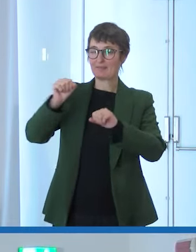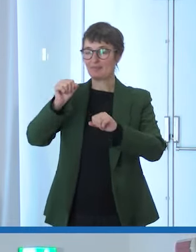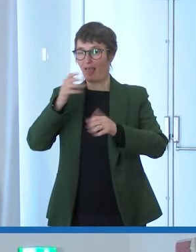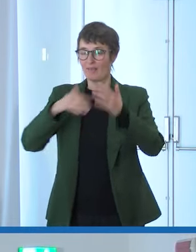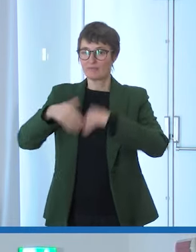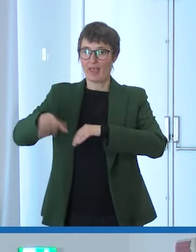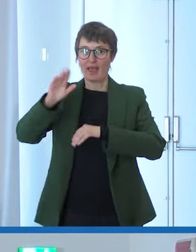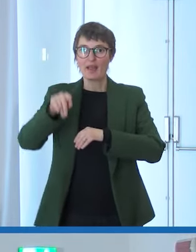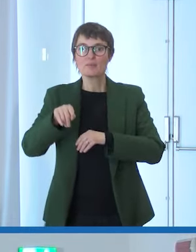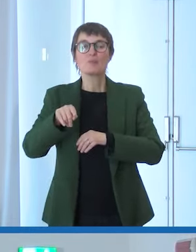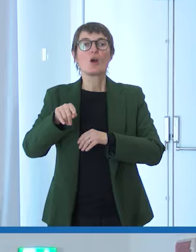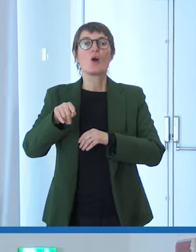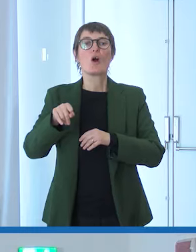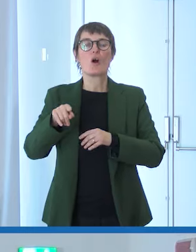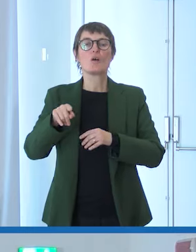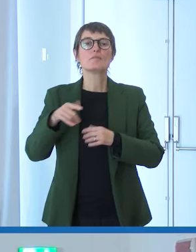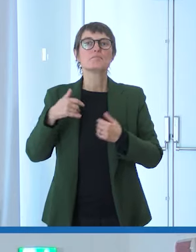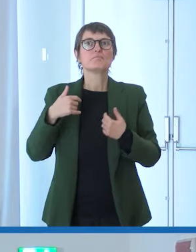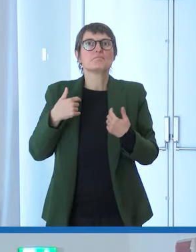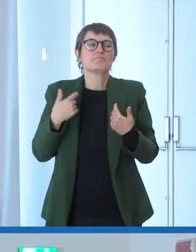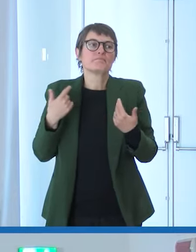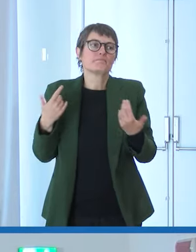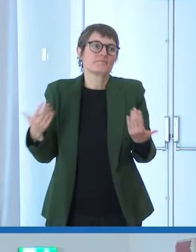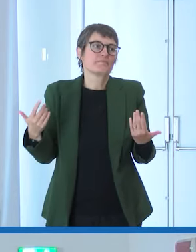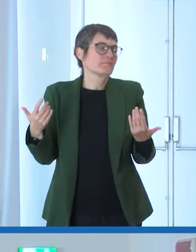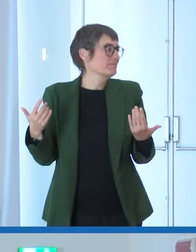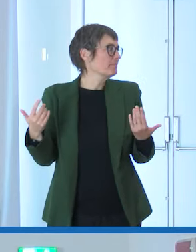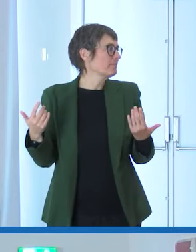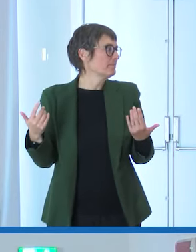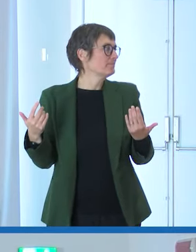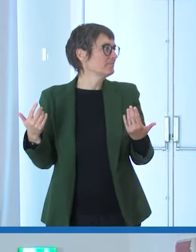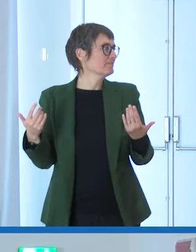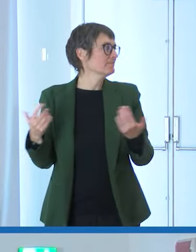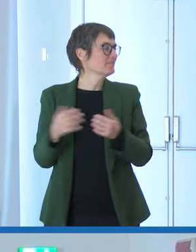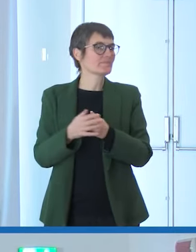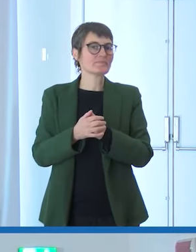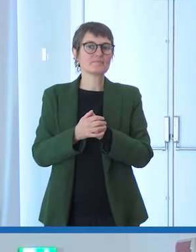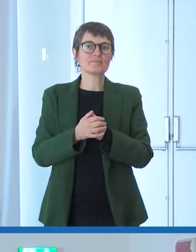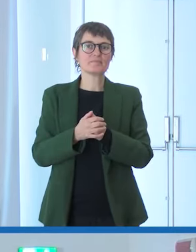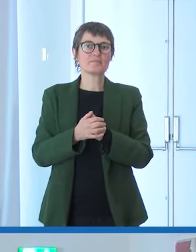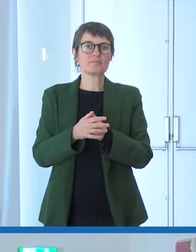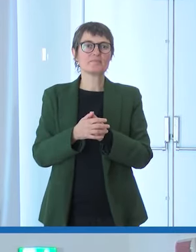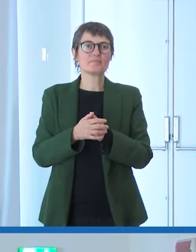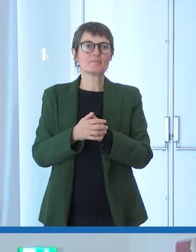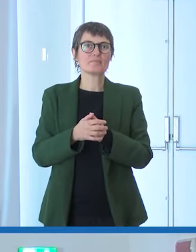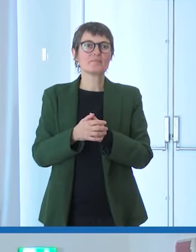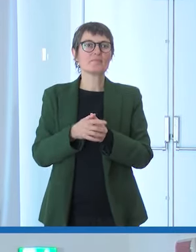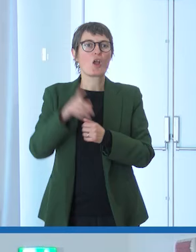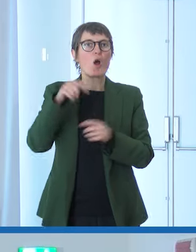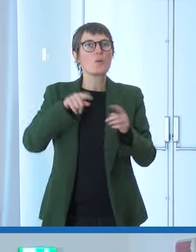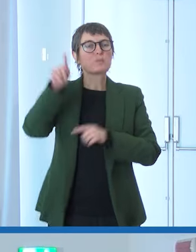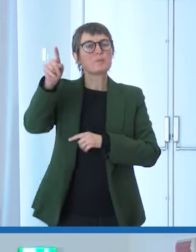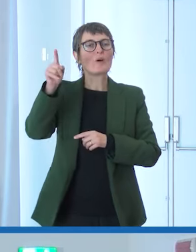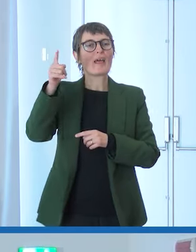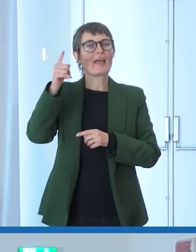mia autobiografia ed è stato letto io non lo posso far vedere il documento perché diciamo è stato letto anche in Vaticano da Papa